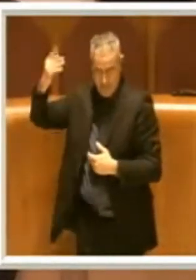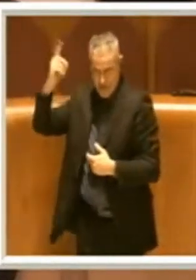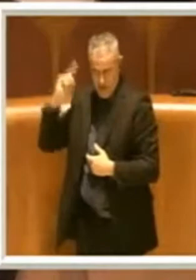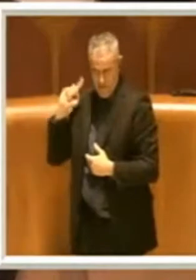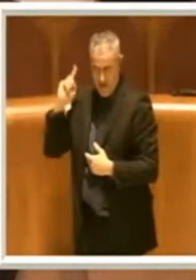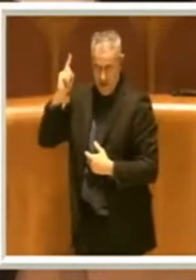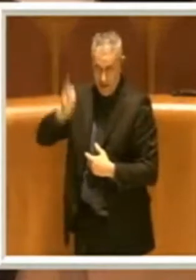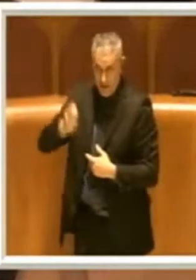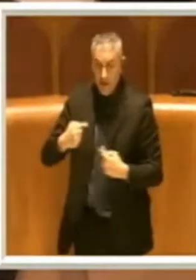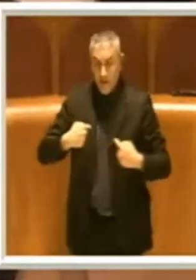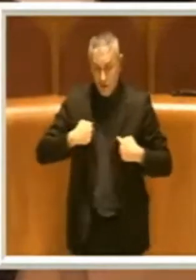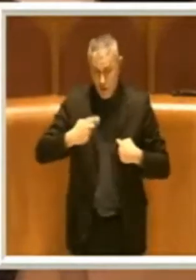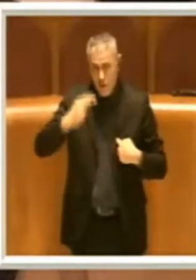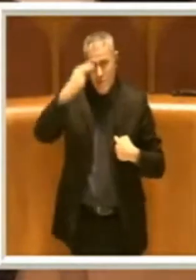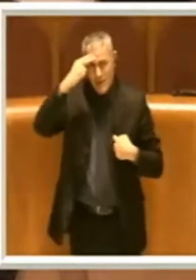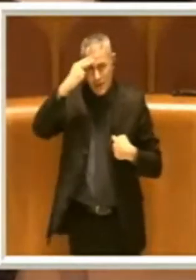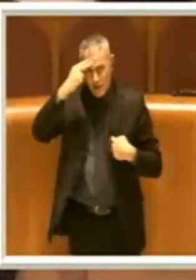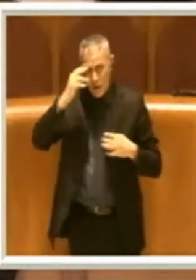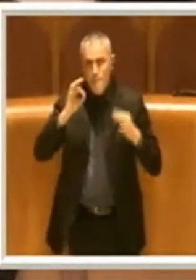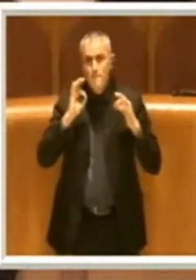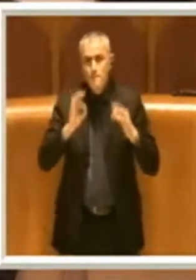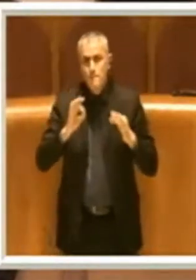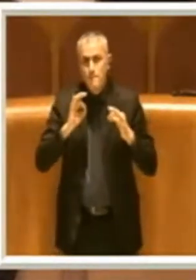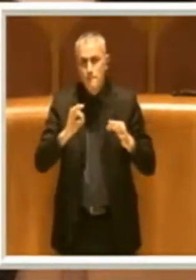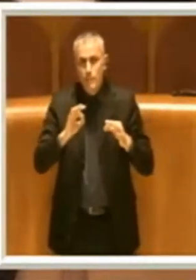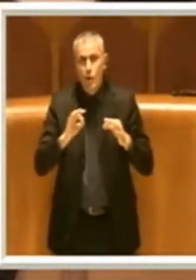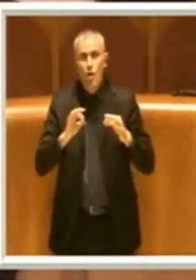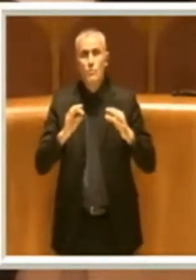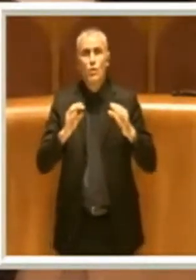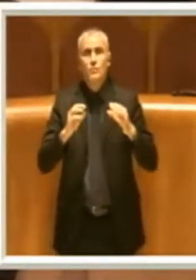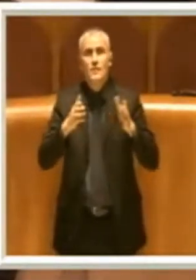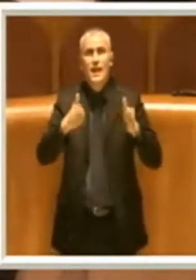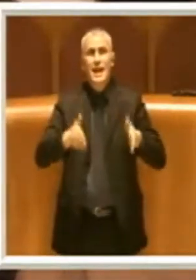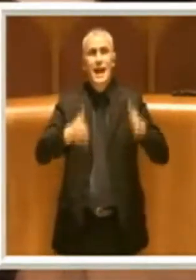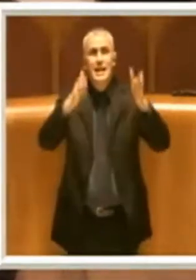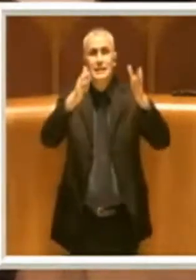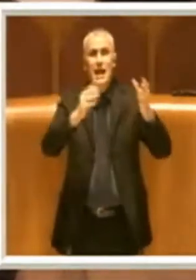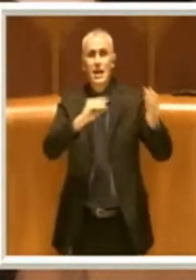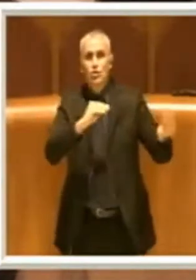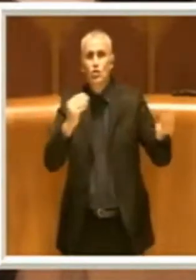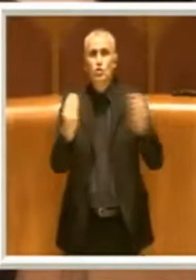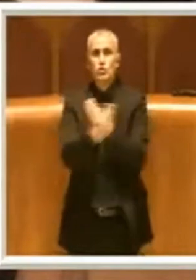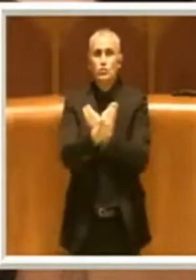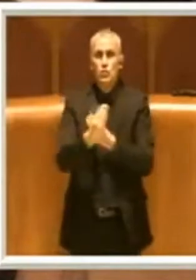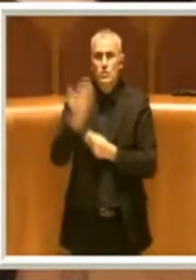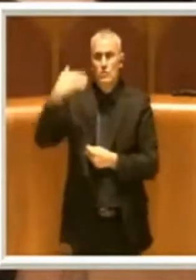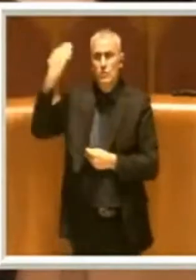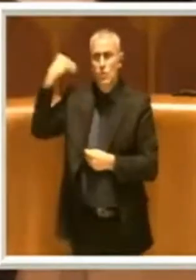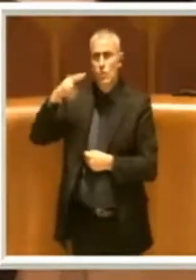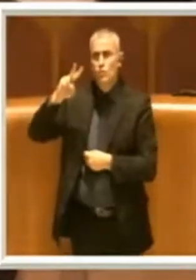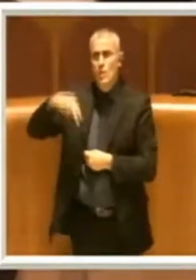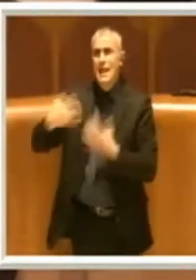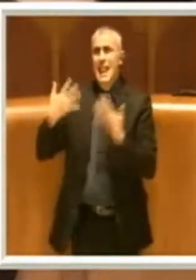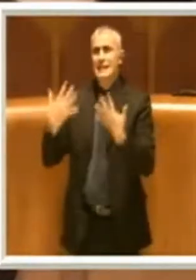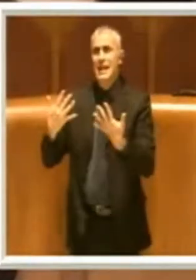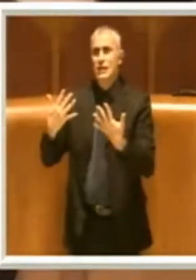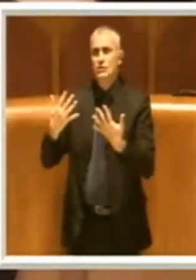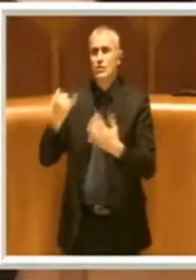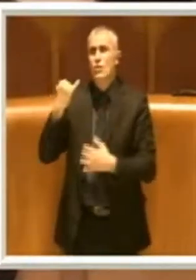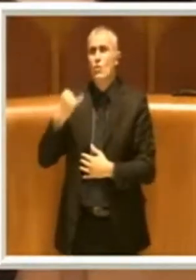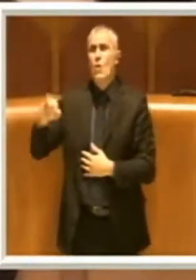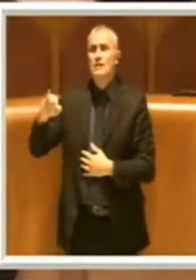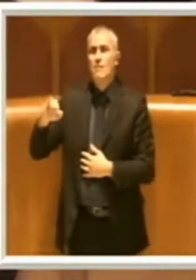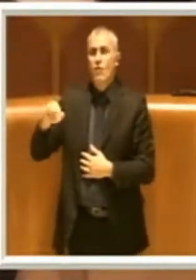Io ricordo distintamente che si parlava della sostituzione delle caldaglie e l'ultima data di cui si parlava era il 2010 e siamo nel